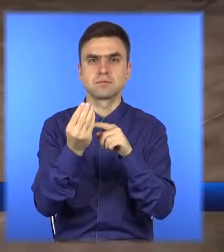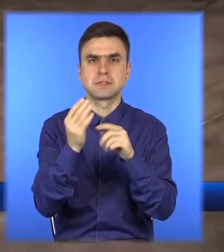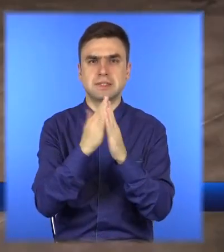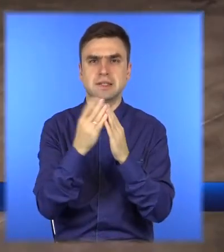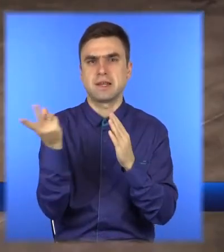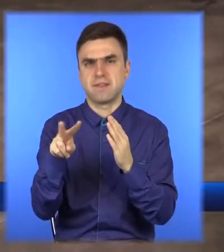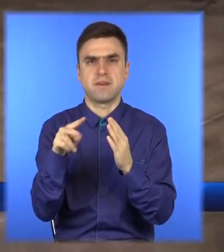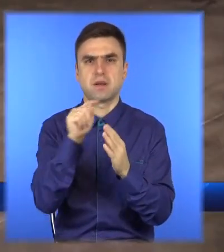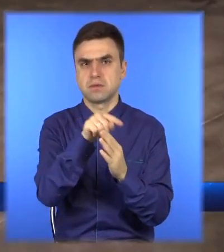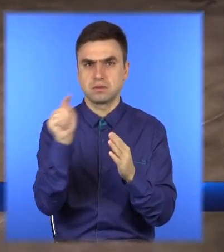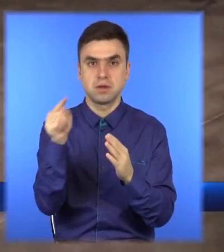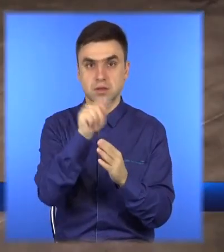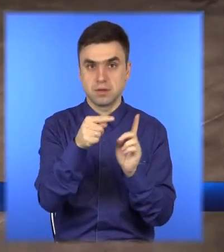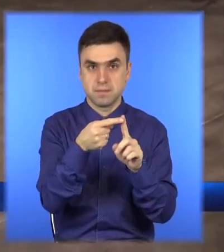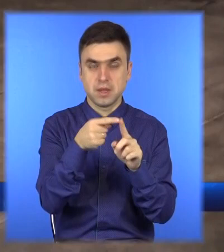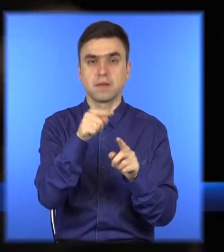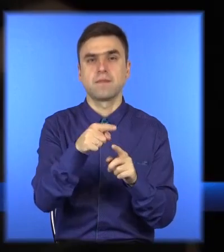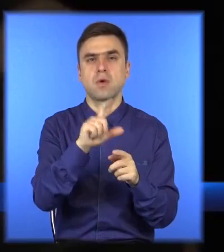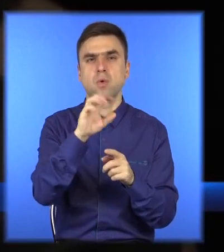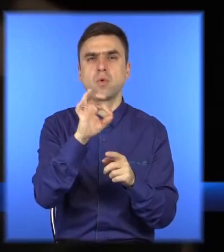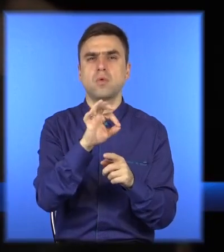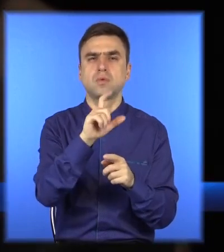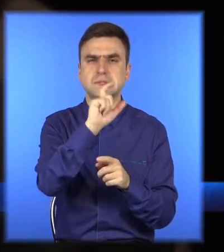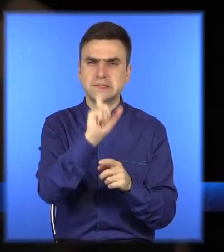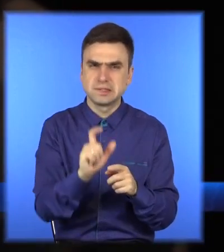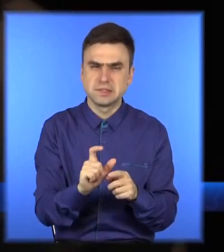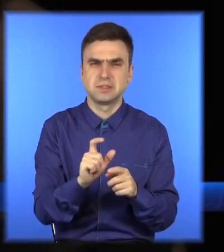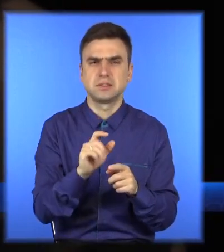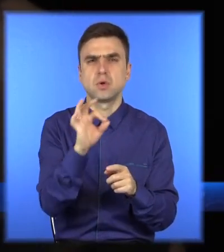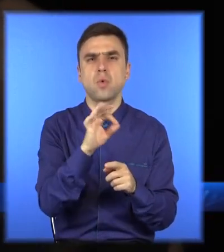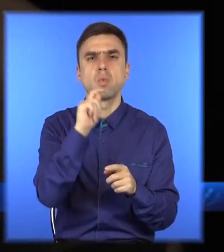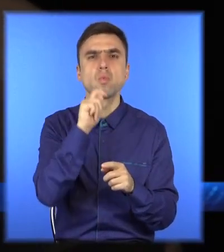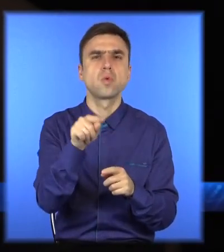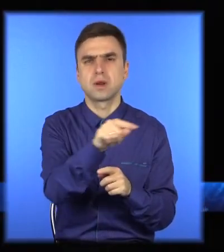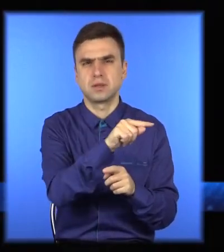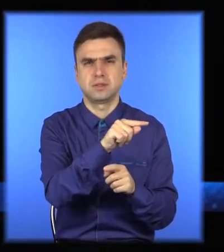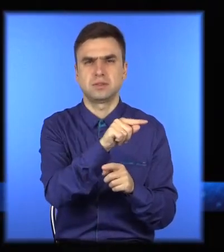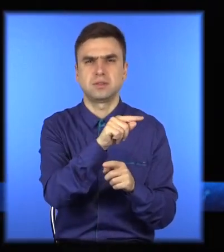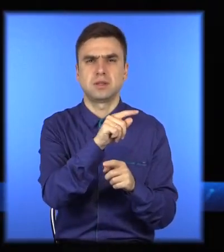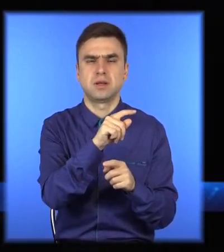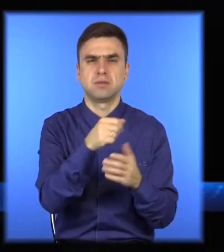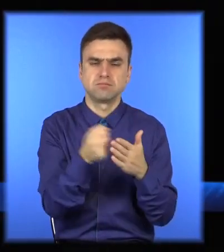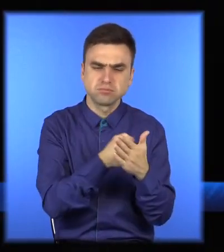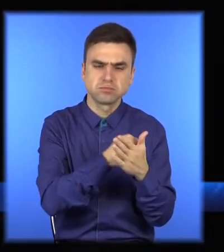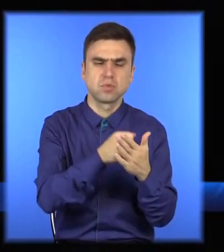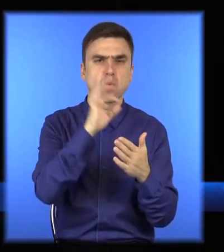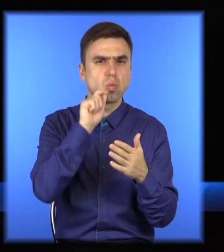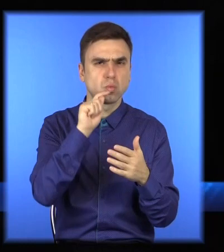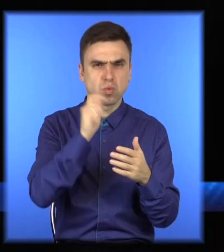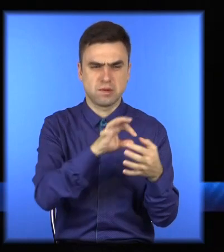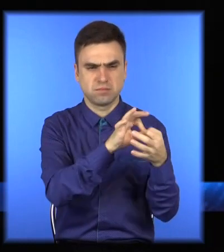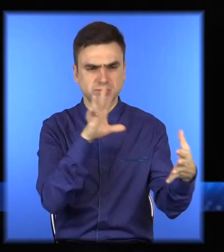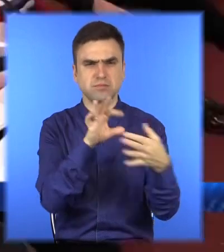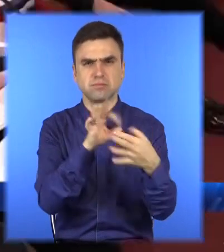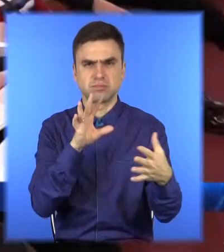протягом сторіччя боролися за незалежність країни. Зазначу, презентував автор цю книгу ще у 2011 році,